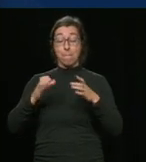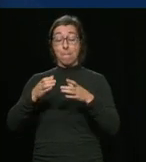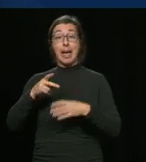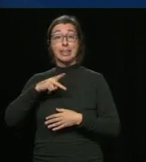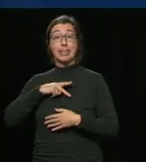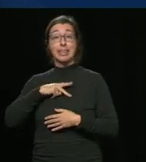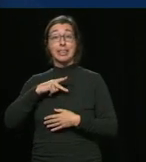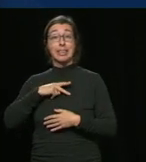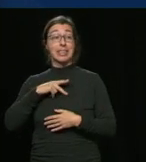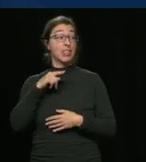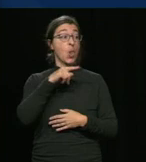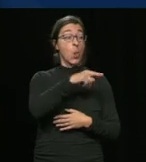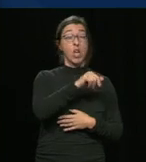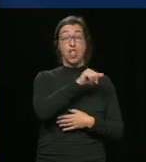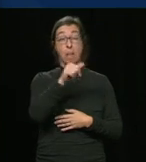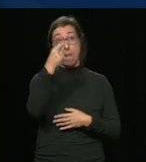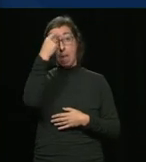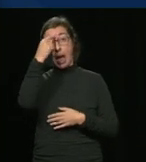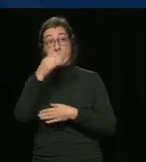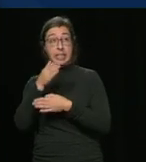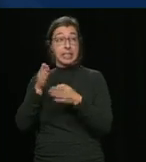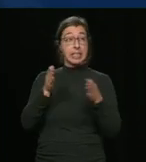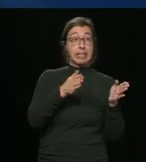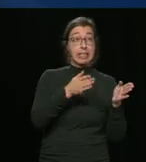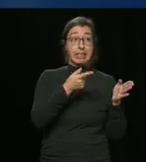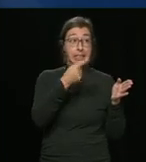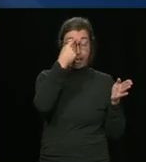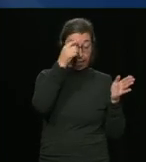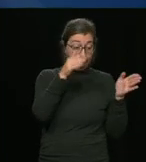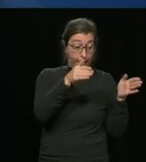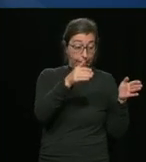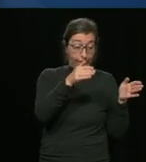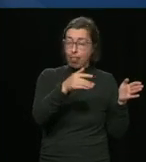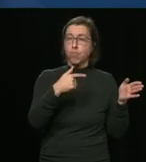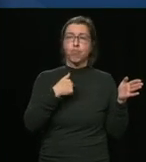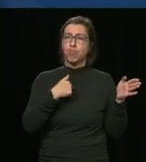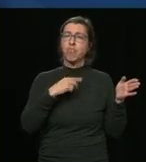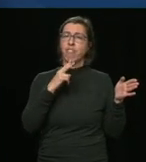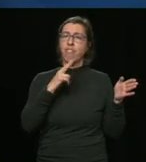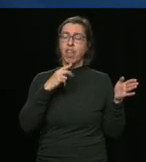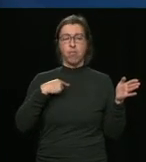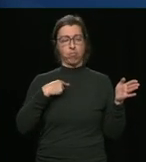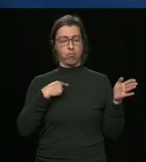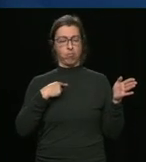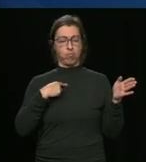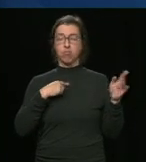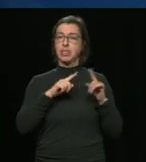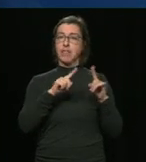comme Québec solidaire. On est un parti pragmatique au service des Québécois.